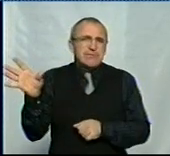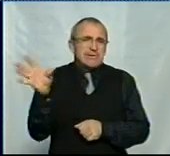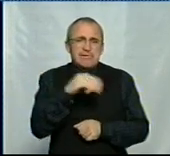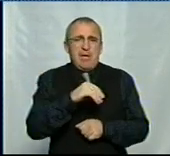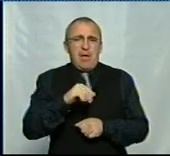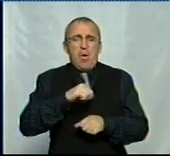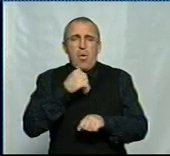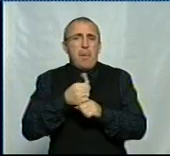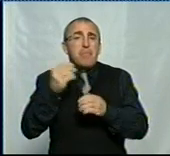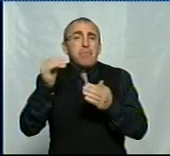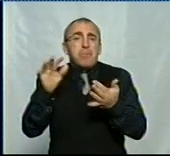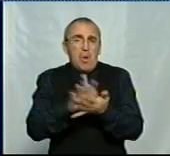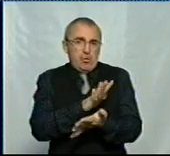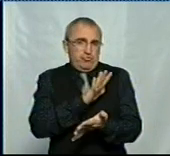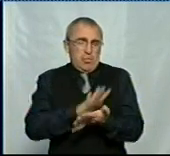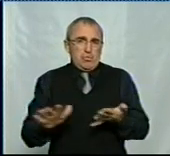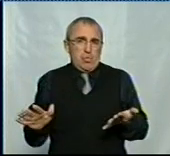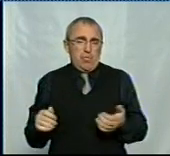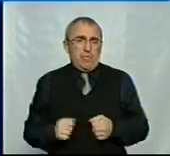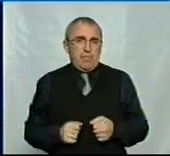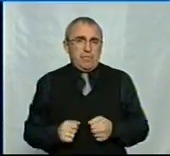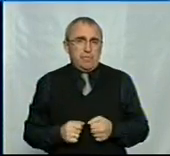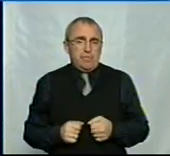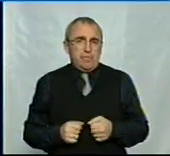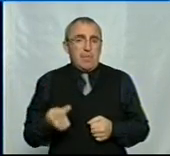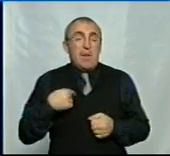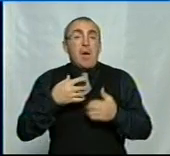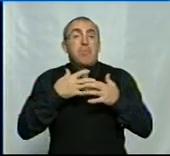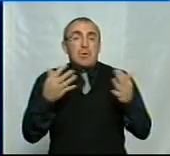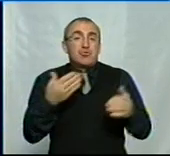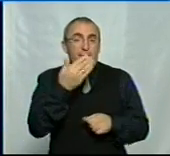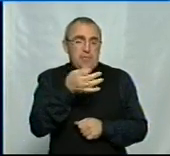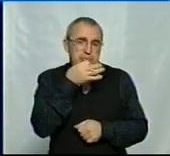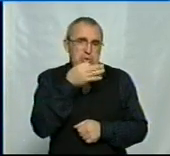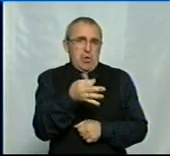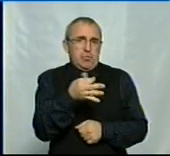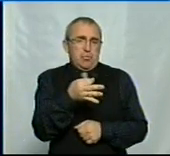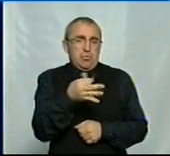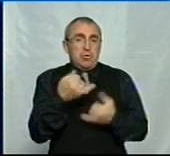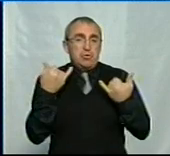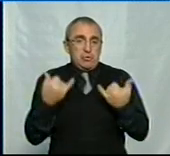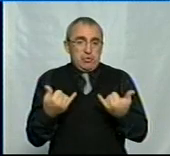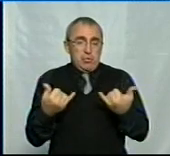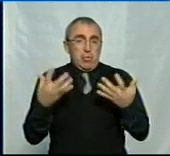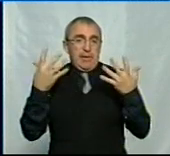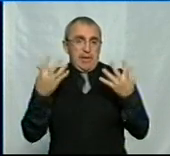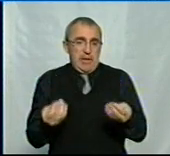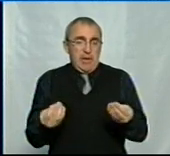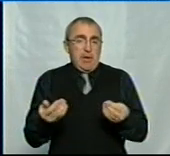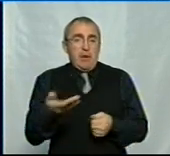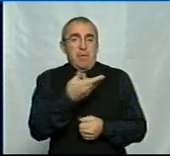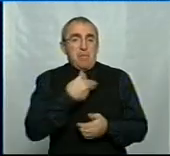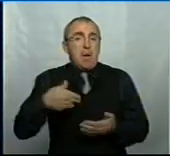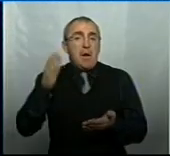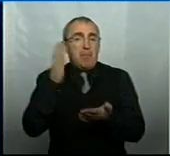найголовніше, безкоштовно. Так. Я більше вам скажу. На сьогоднішній день ми